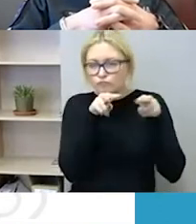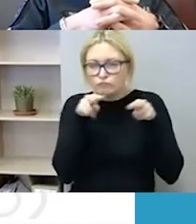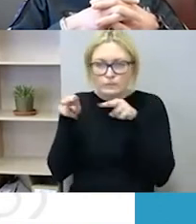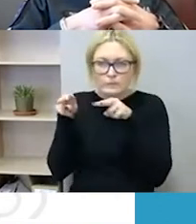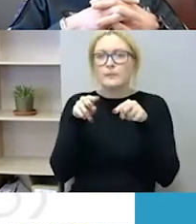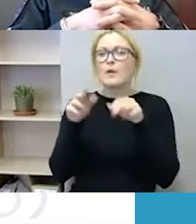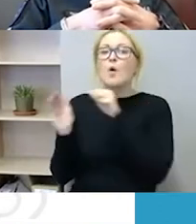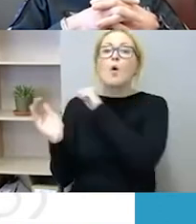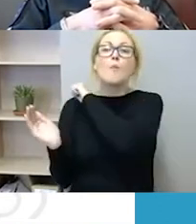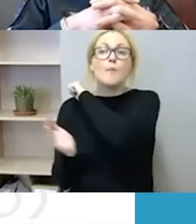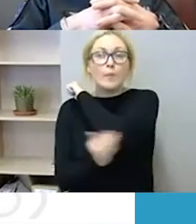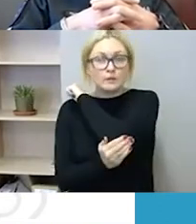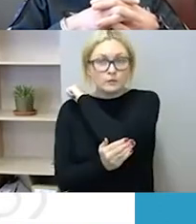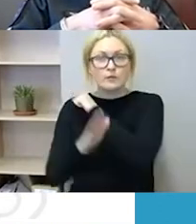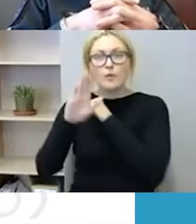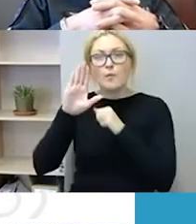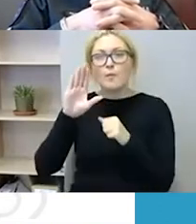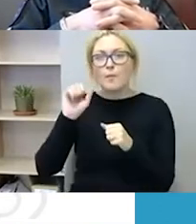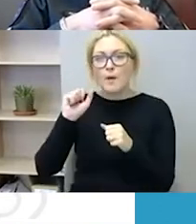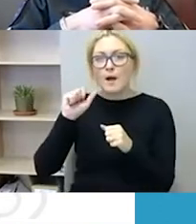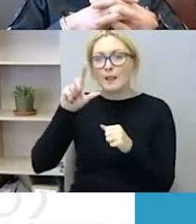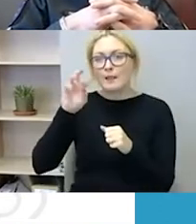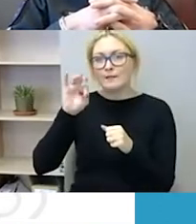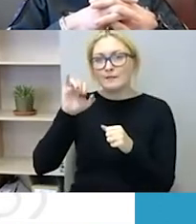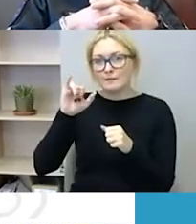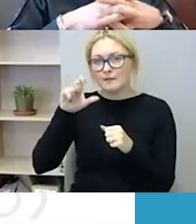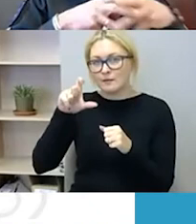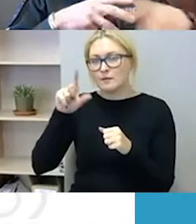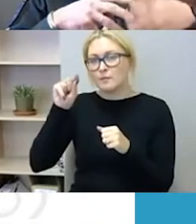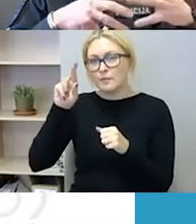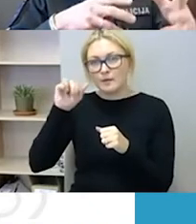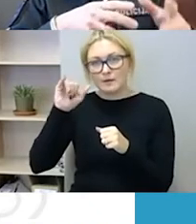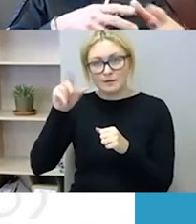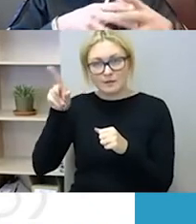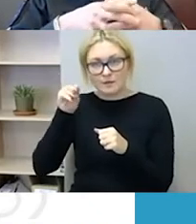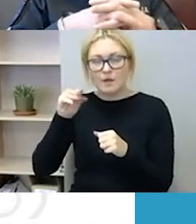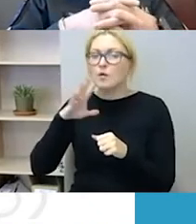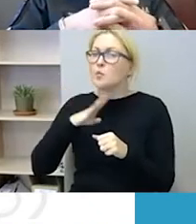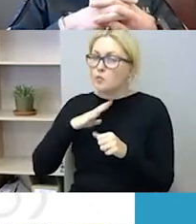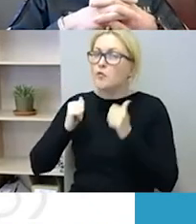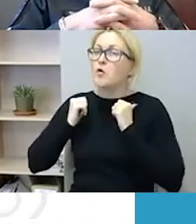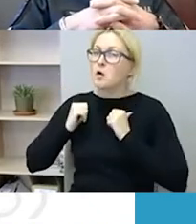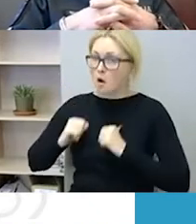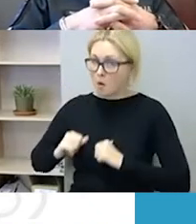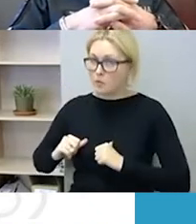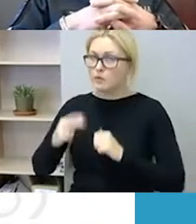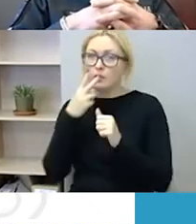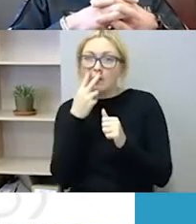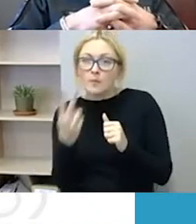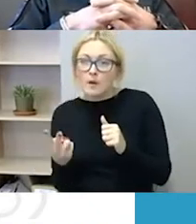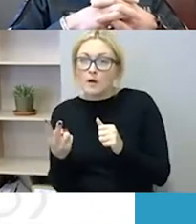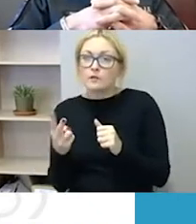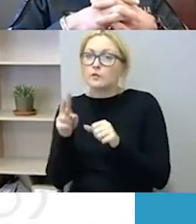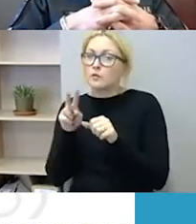Pride'as tikrai galim pasakyti, kad praėjo pakankamai ramiai ir matom, kad tų konfrontuojančių yra ženkliai